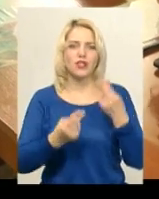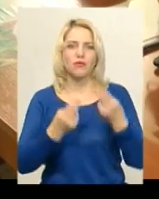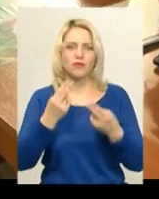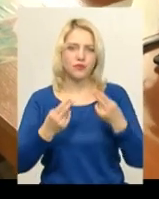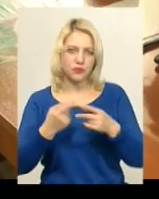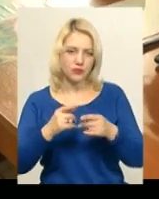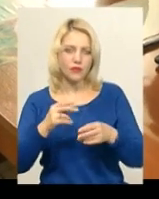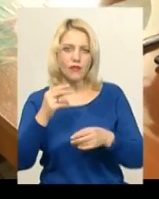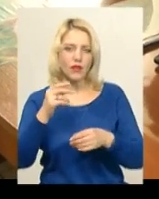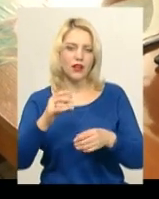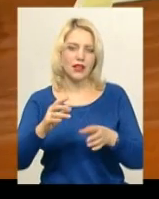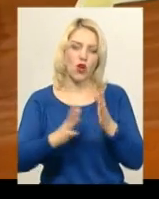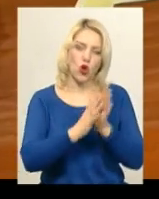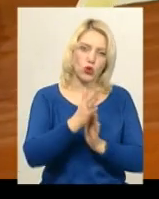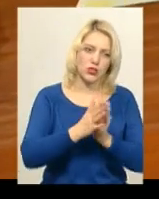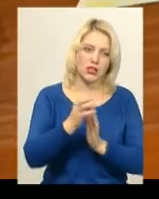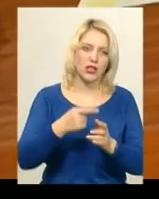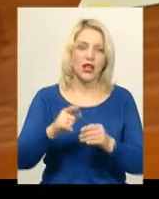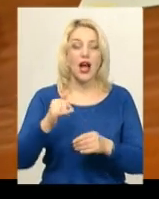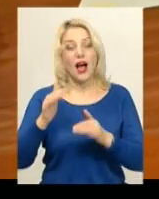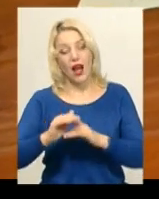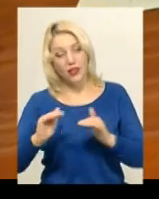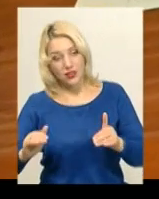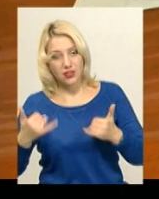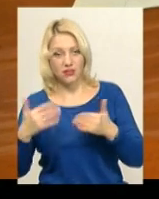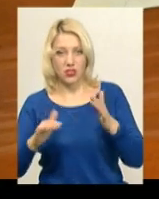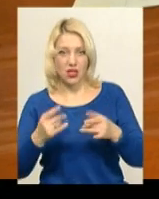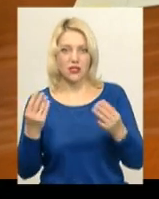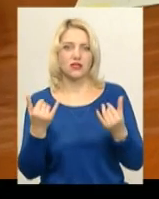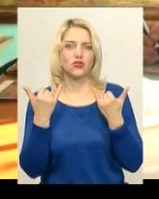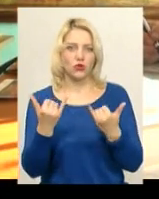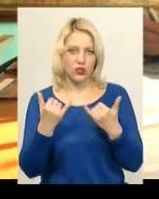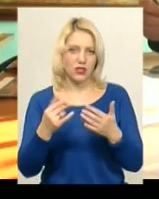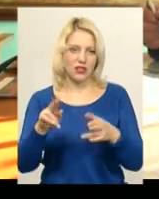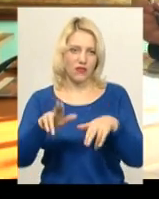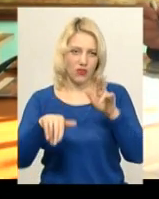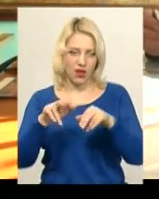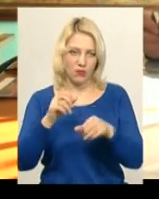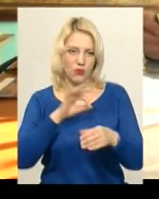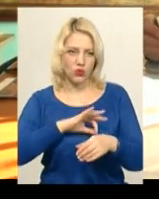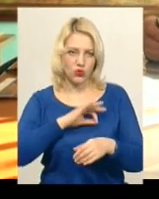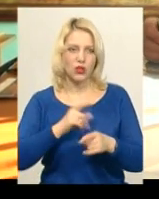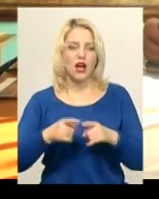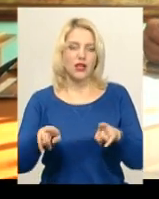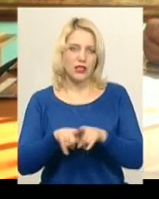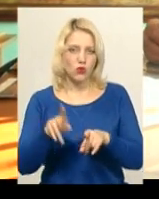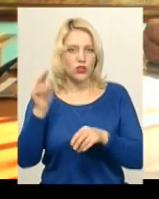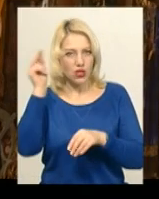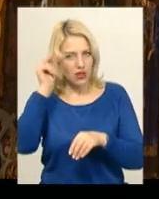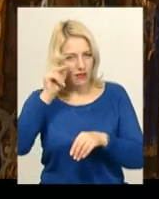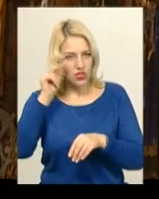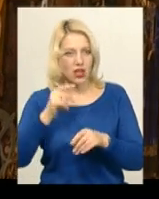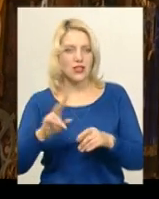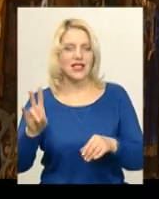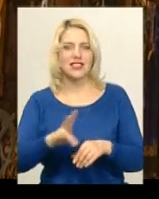Діти з недільної школи використовують маркери та олійні фарби. Разом з дітьми іконопису навчається місцевий священик, настоятель замкового храму отець Петро.